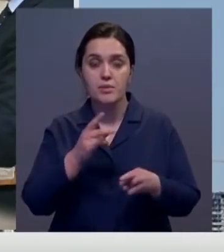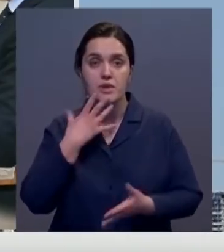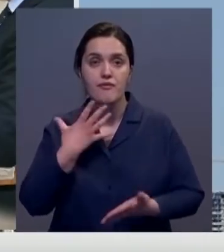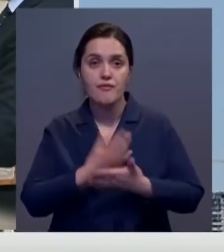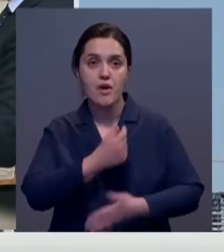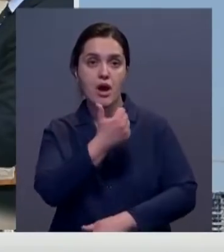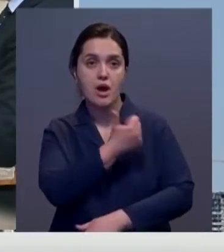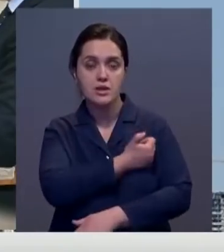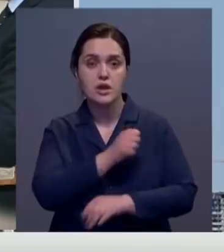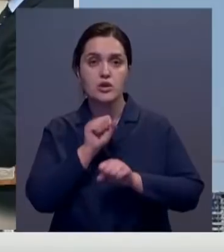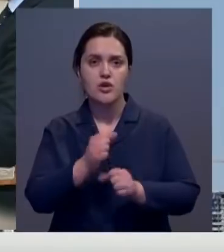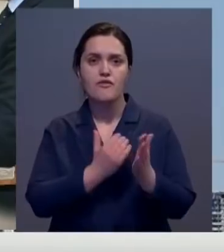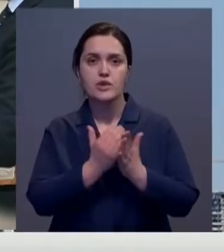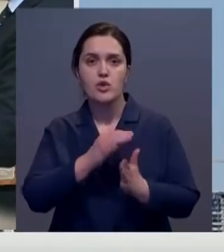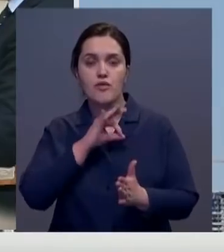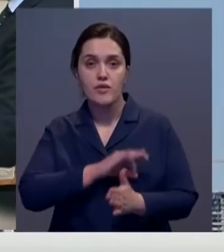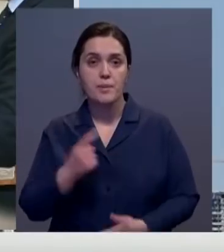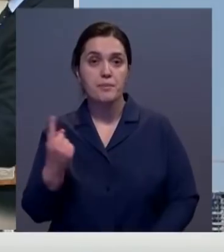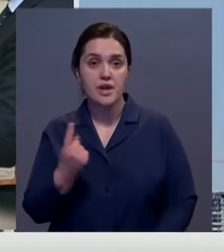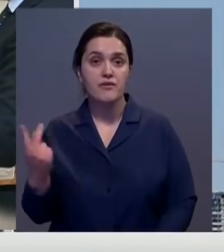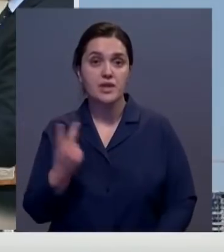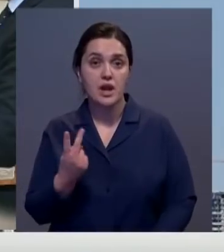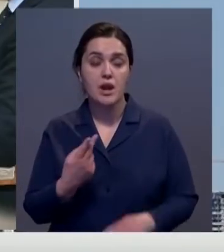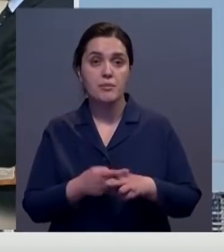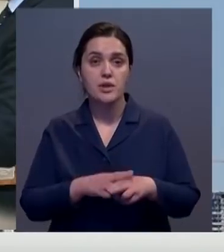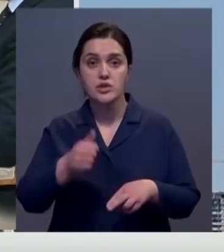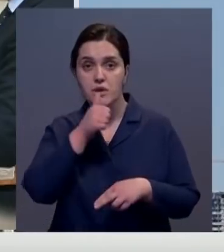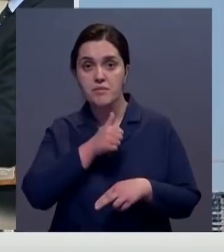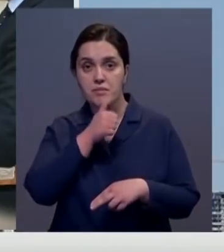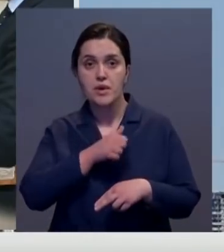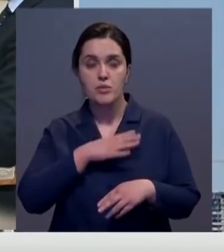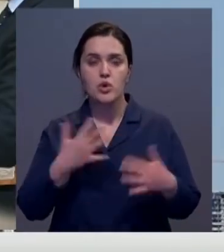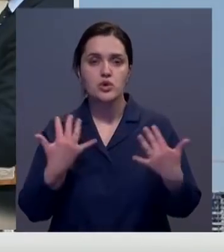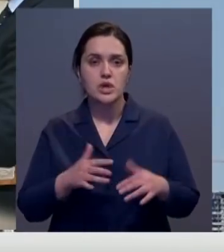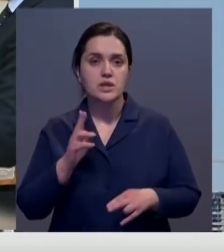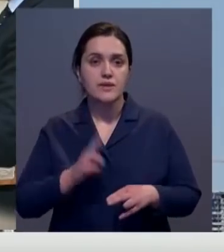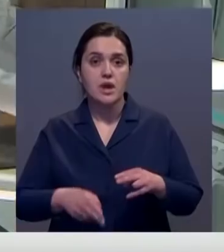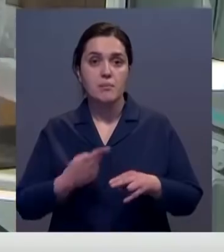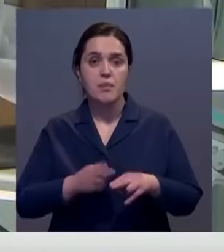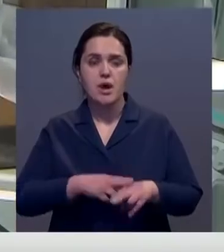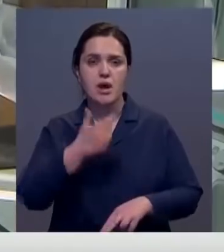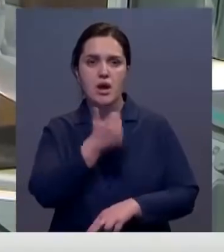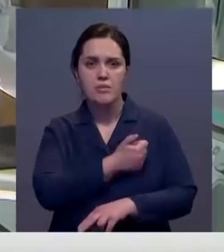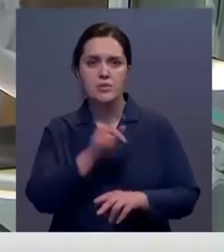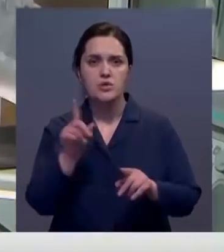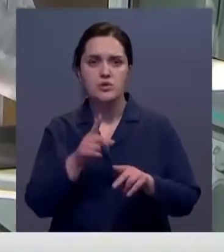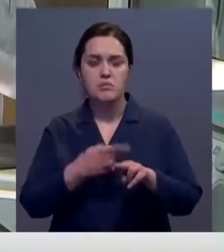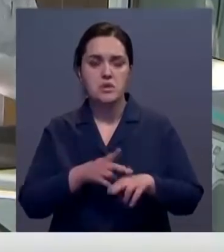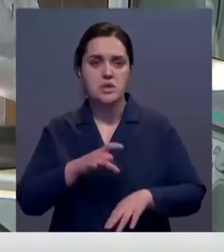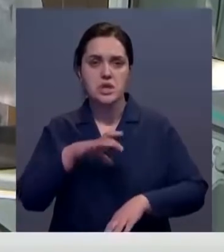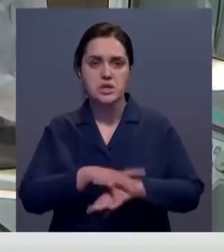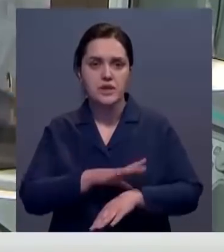показывает высокую эффективность, и первая и вторая фазы клинических испытаний уже завершены. При этом побочных действий не